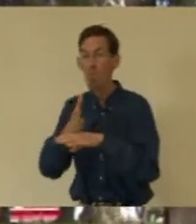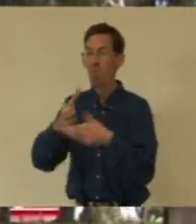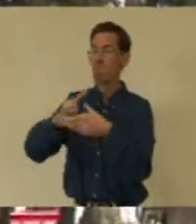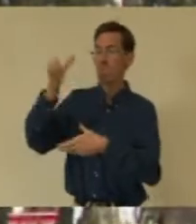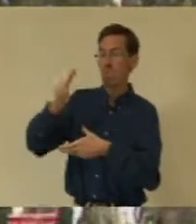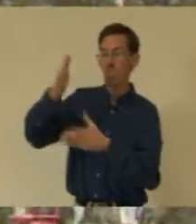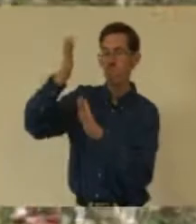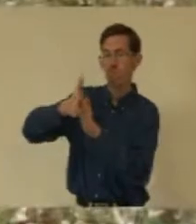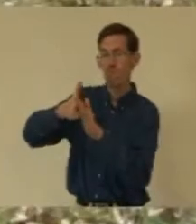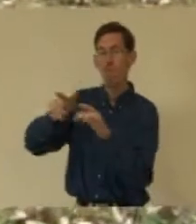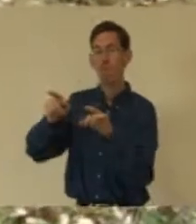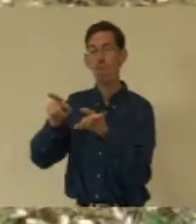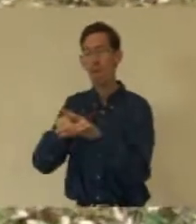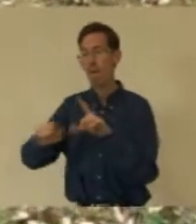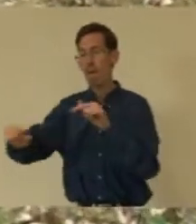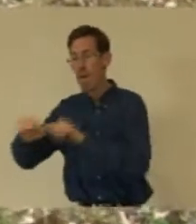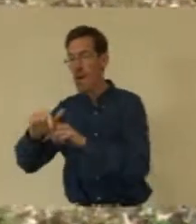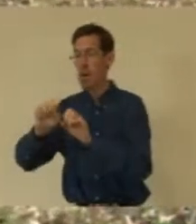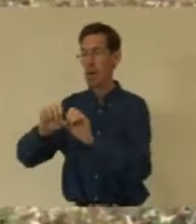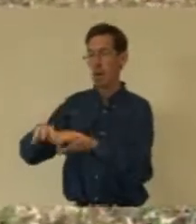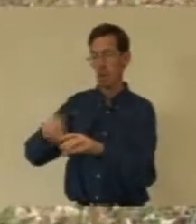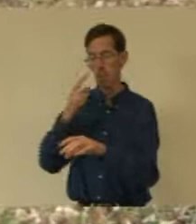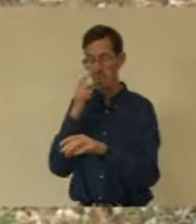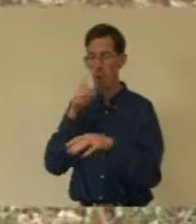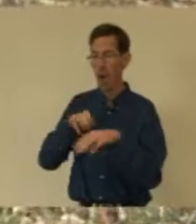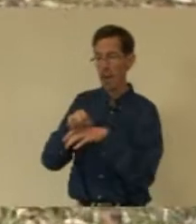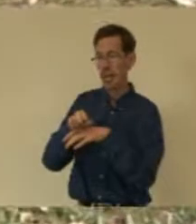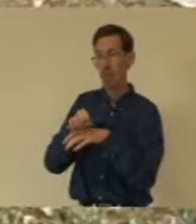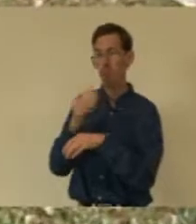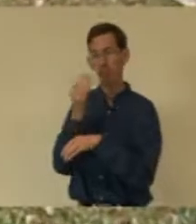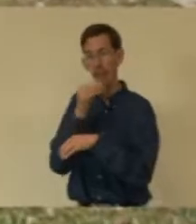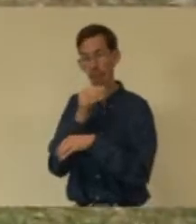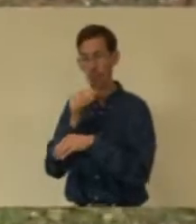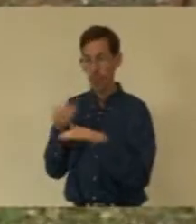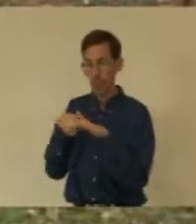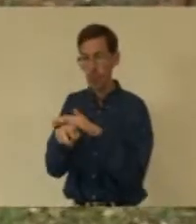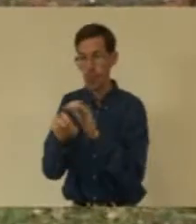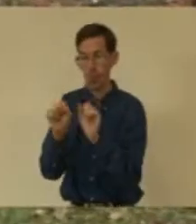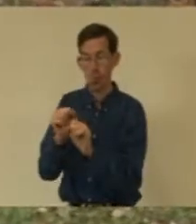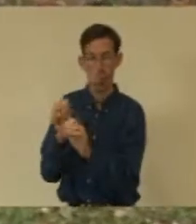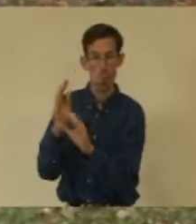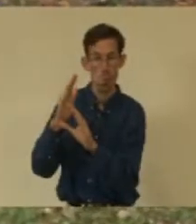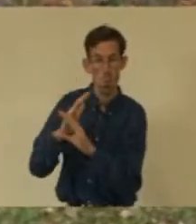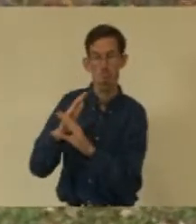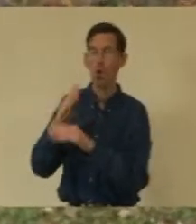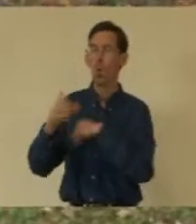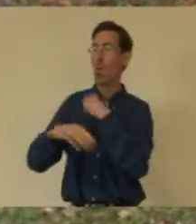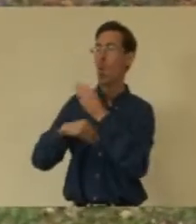alors un tas de bois ou un pierrier ont été mis en place justement pour essayer d'attirer des insectes, tant dans leur refuge hivernal ou alors tout simplement aussi